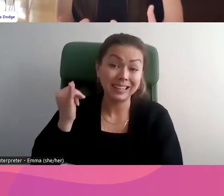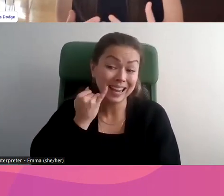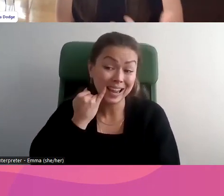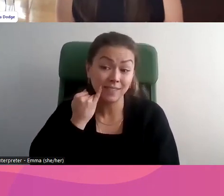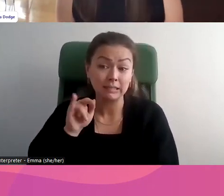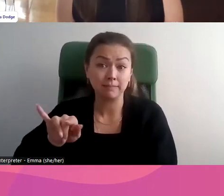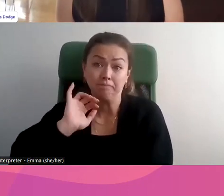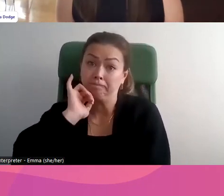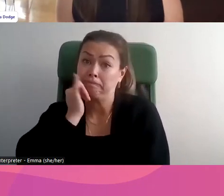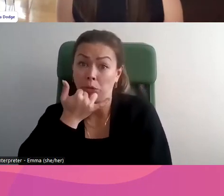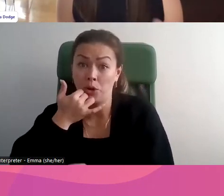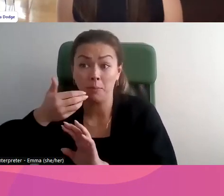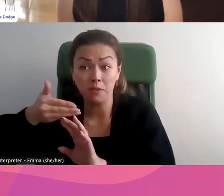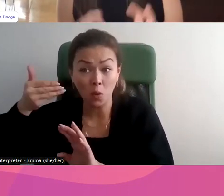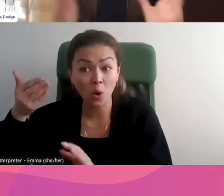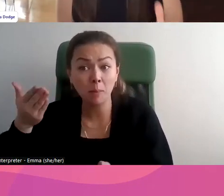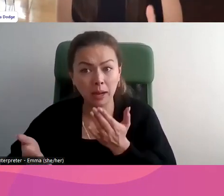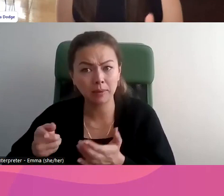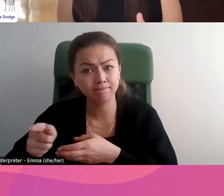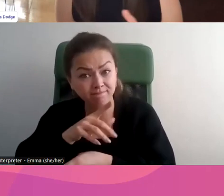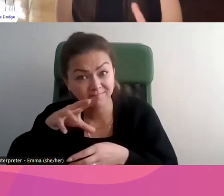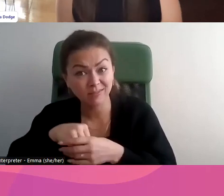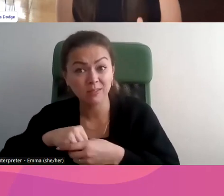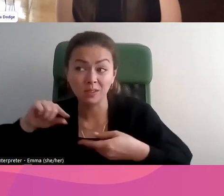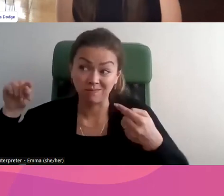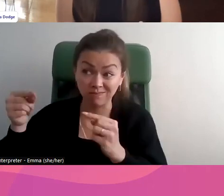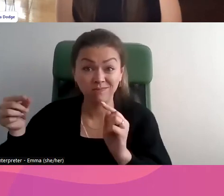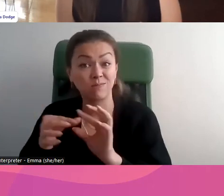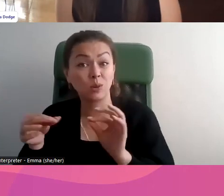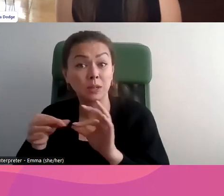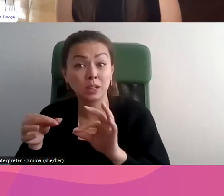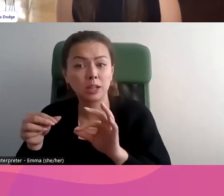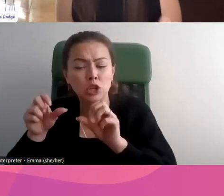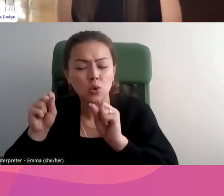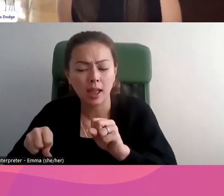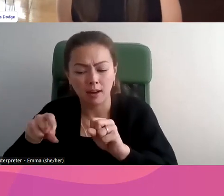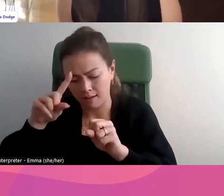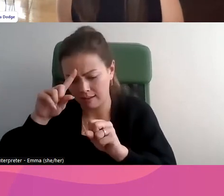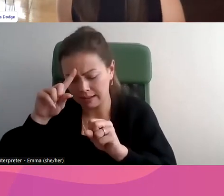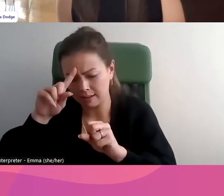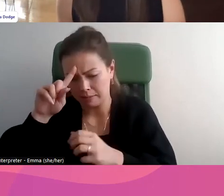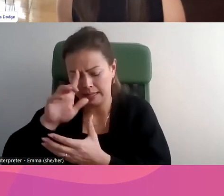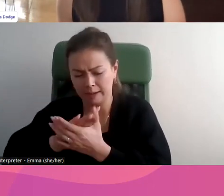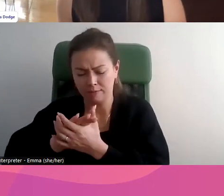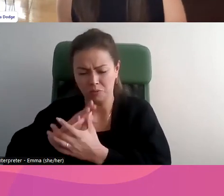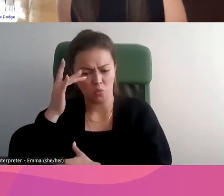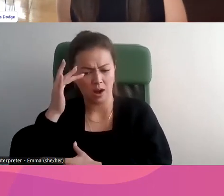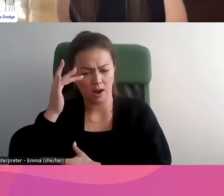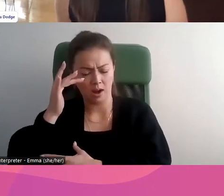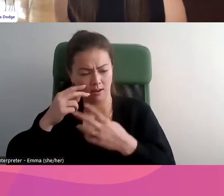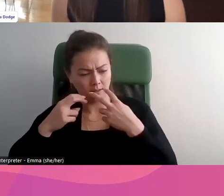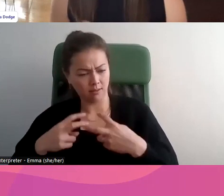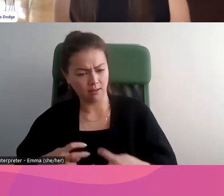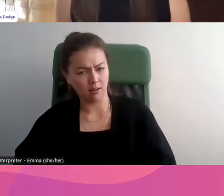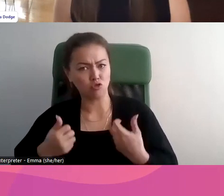il faut laisser de la place aux jeunes. Même s'ils ont fait des actes très blessants, il faut leur donner de l'espace pour qu'ils